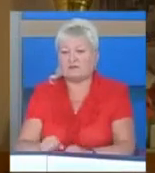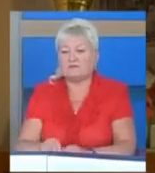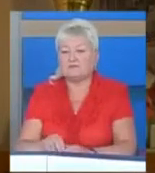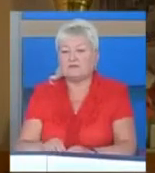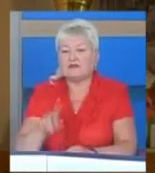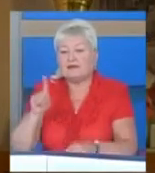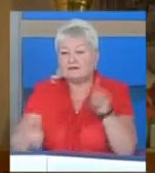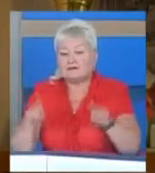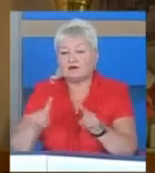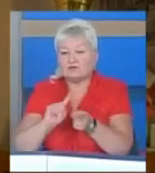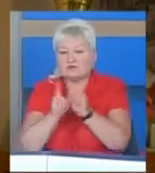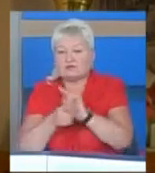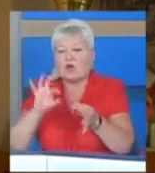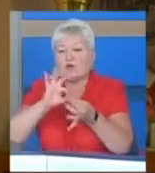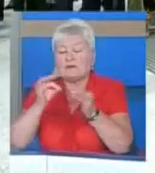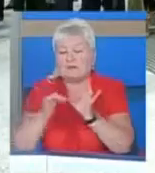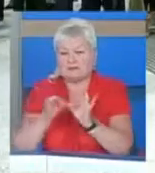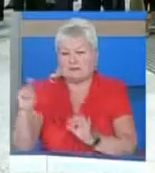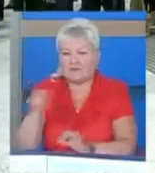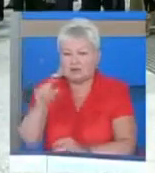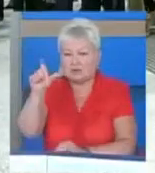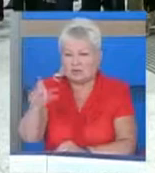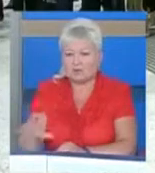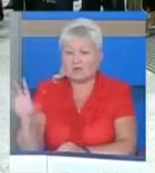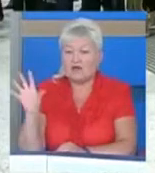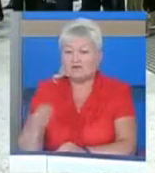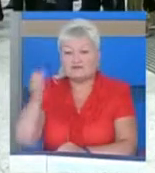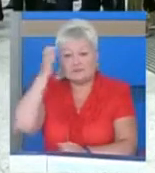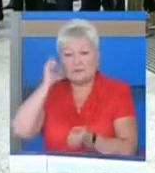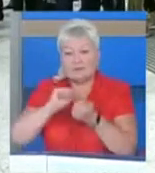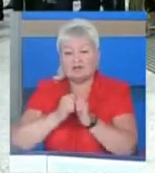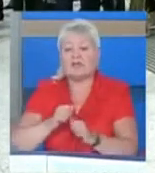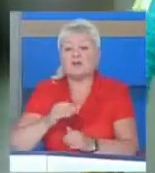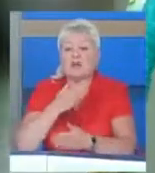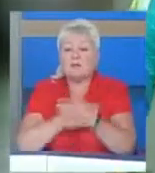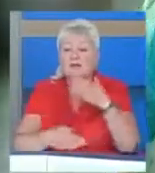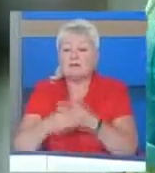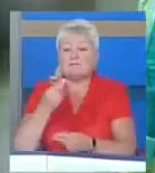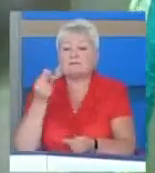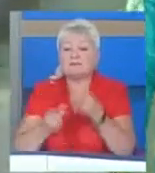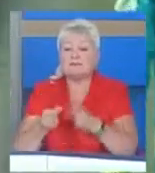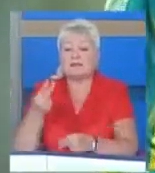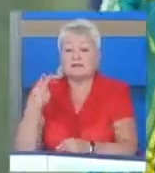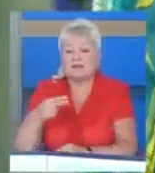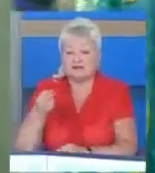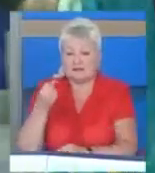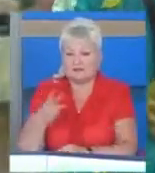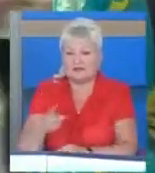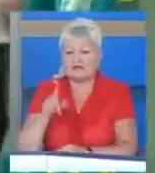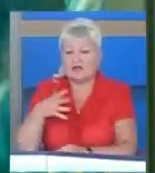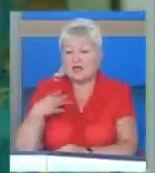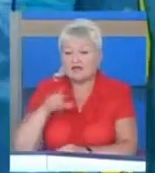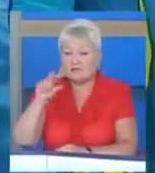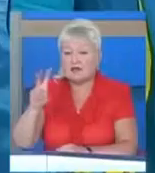стає навіть олімпійськими чемпіонами. Усі пам'ятають пара Олімпійські ігри 2012 та львів'ян, які